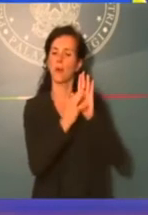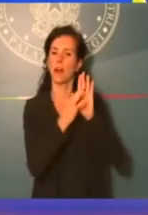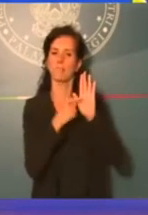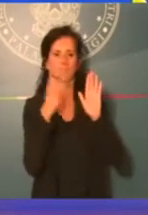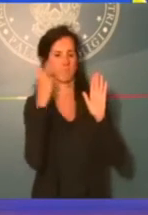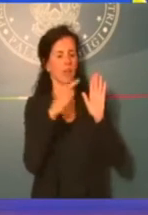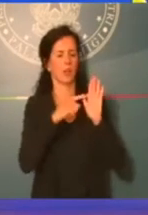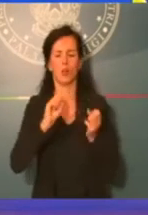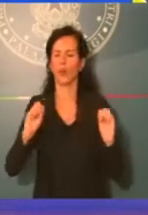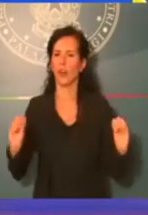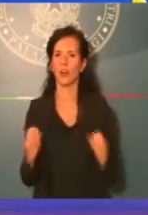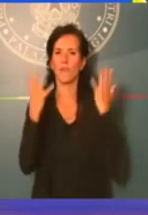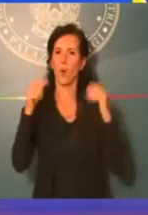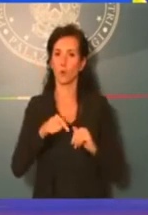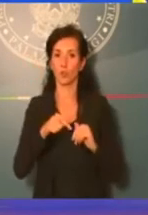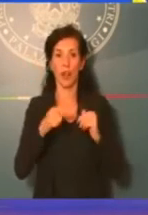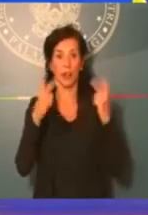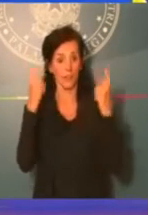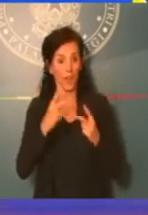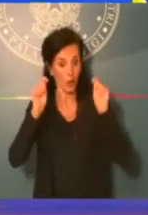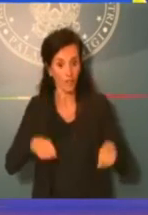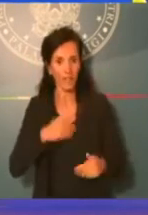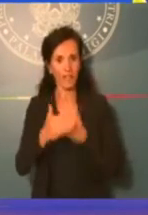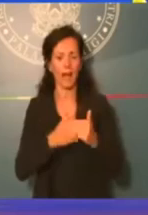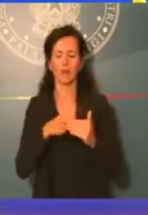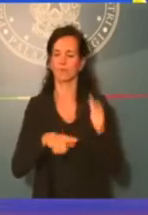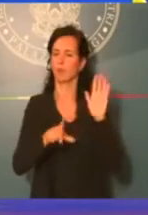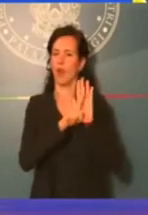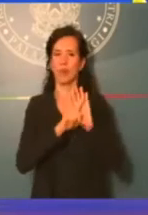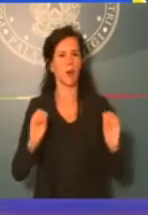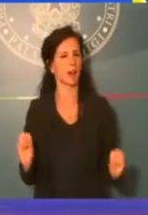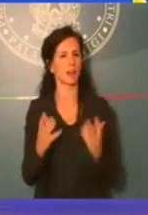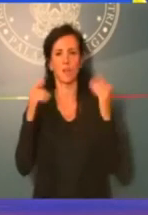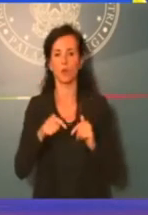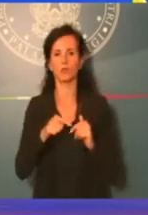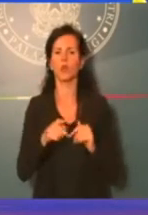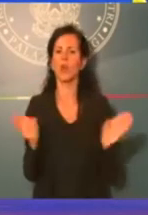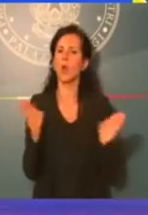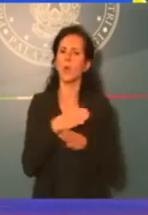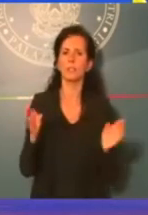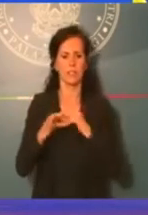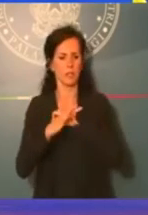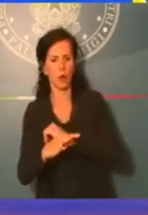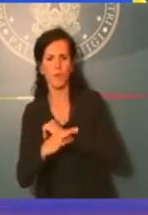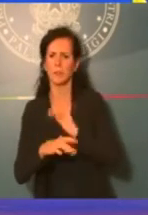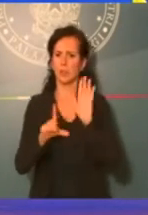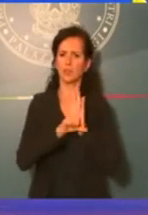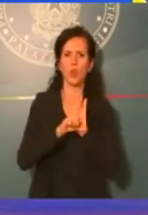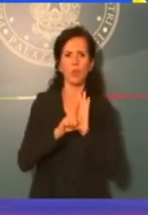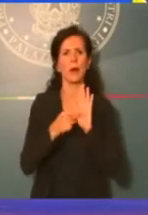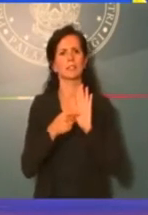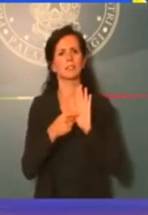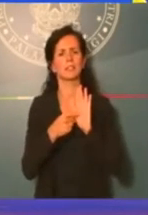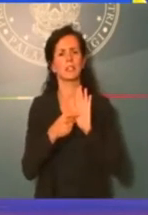entrerà a pieno regime. D'ora in poi qualsiasi provvedimento normativo che attribuirà nuovi